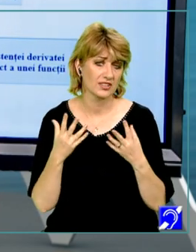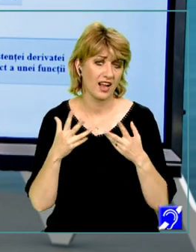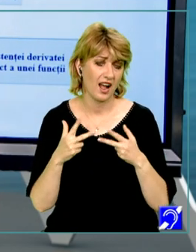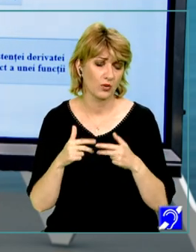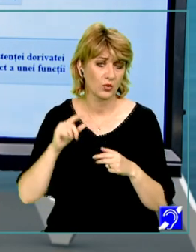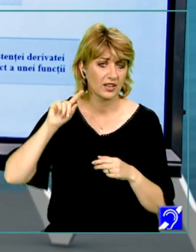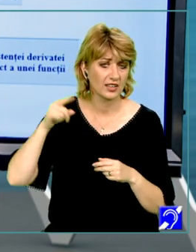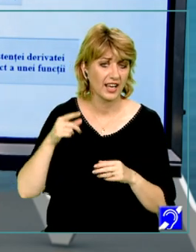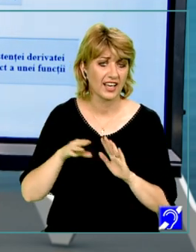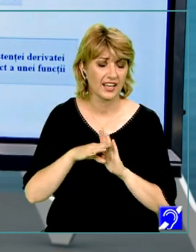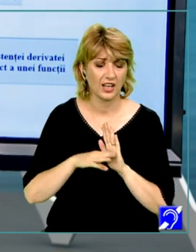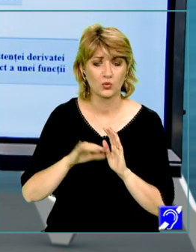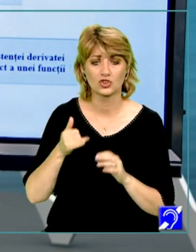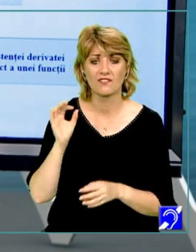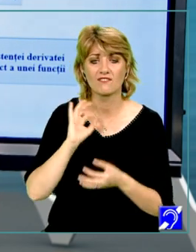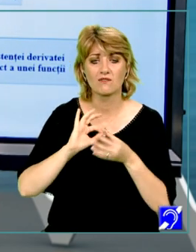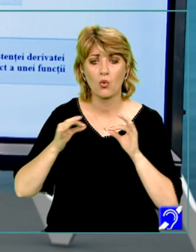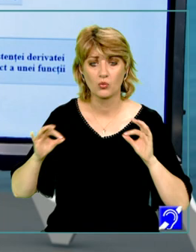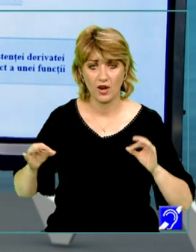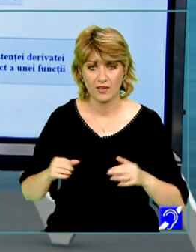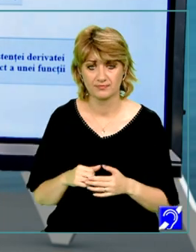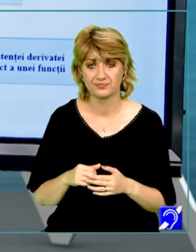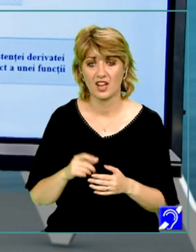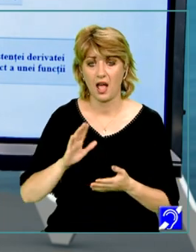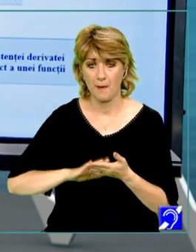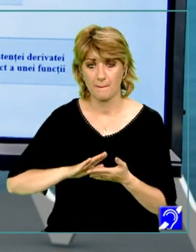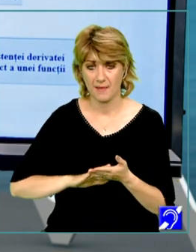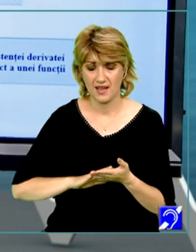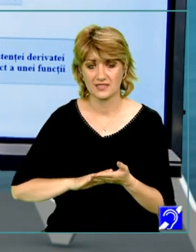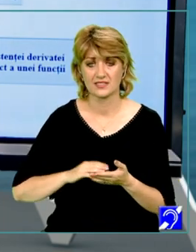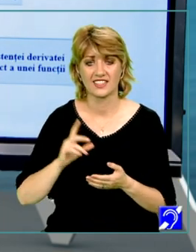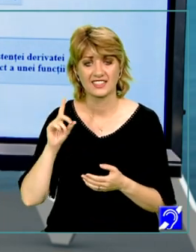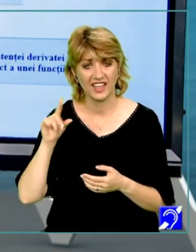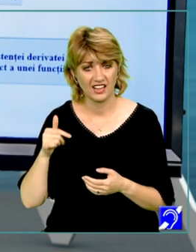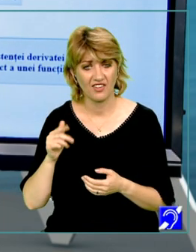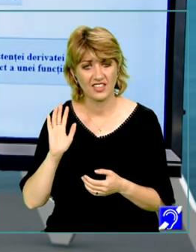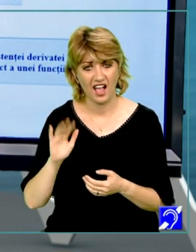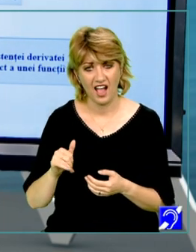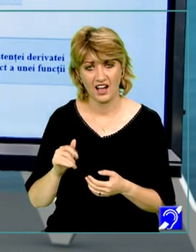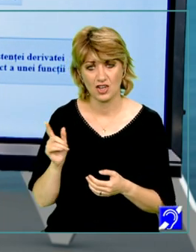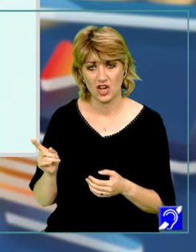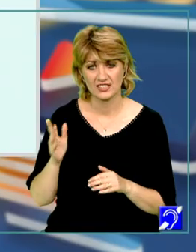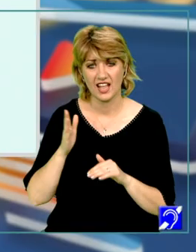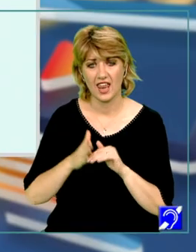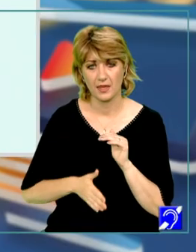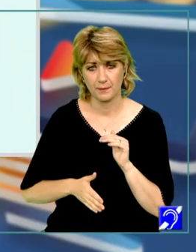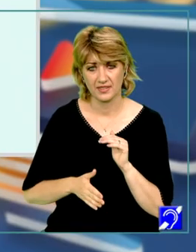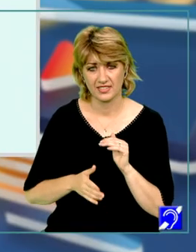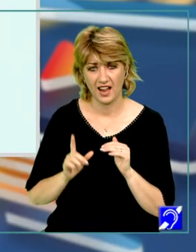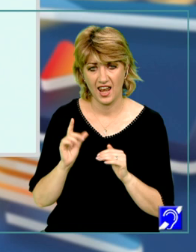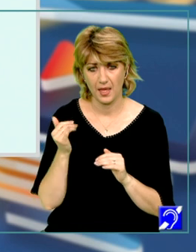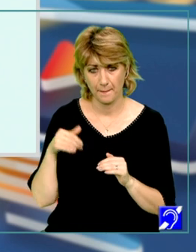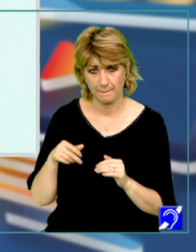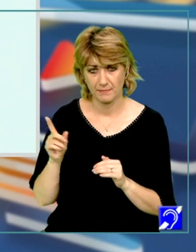derivatei reguli și formule. Dar la bază derivata are această limită pe care o remarcați, scrisă